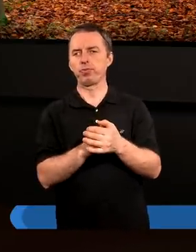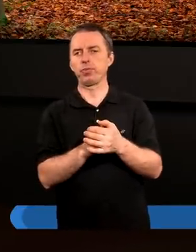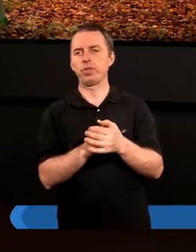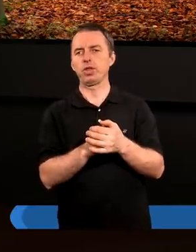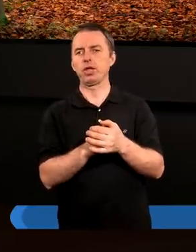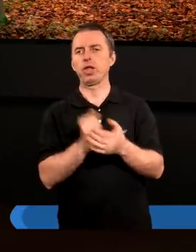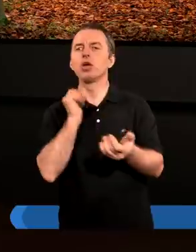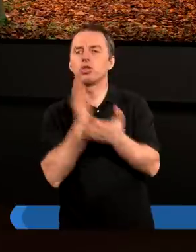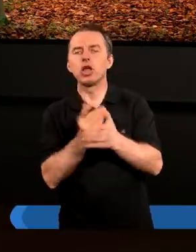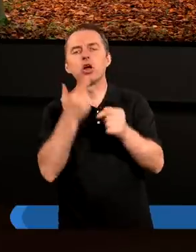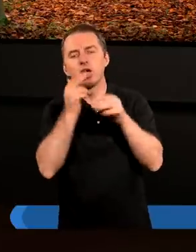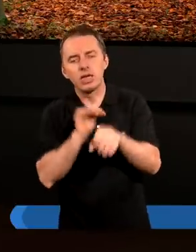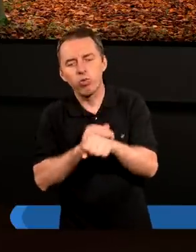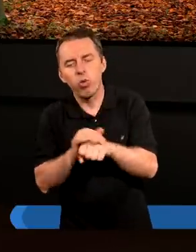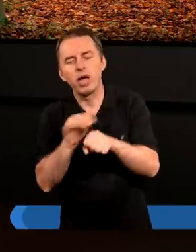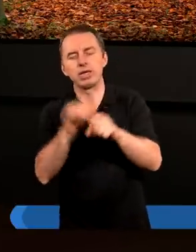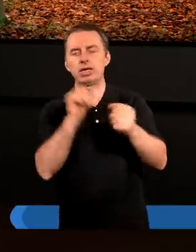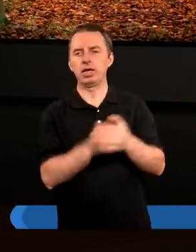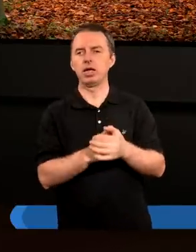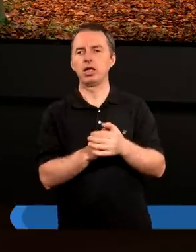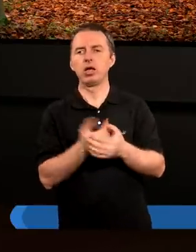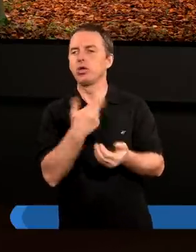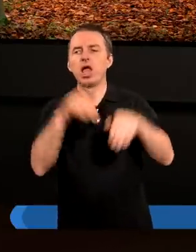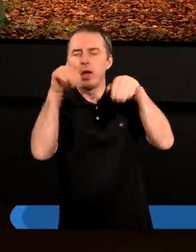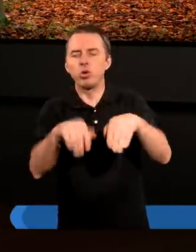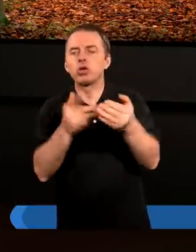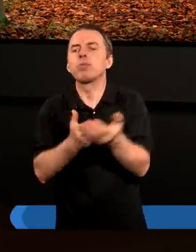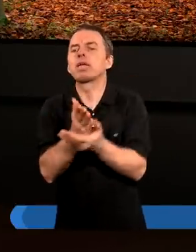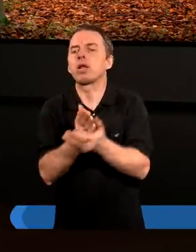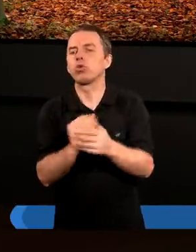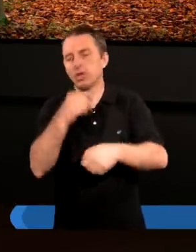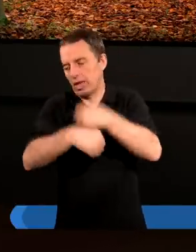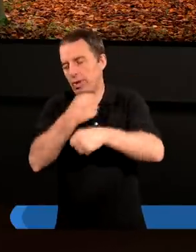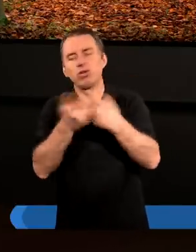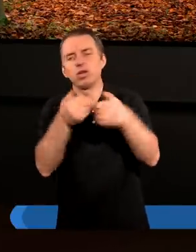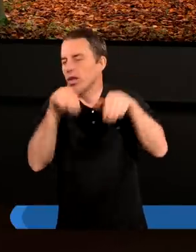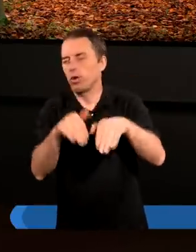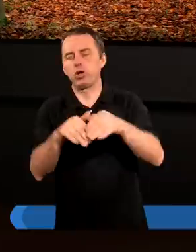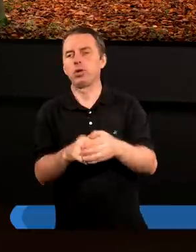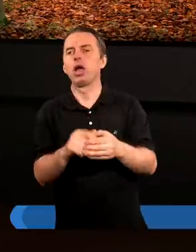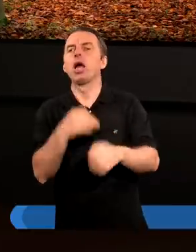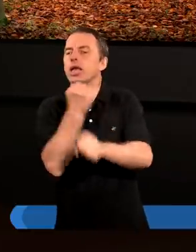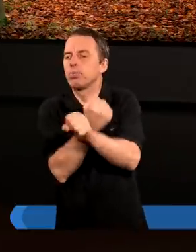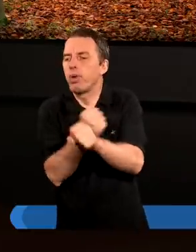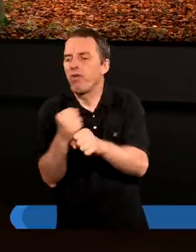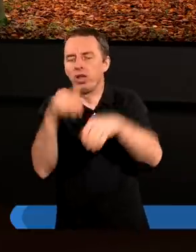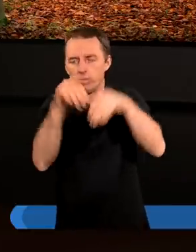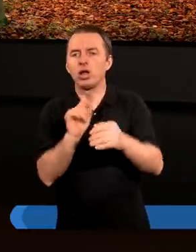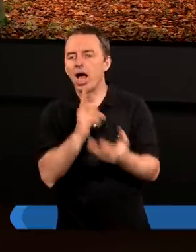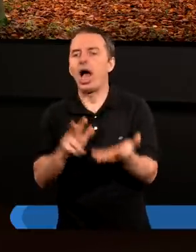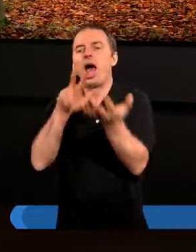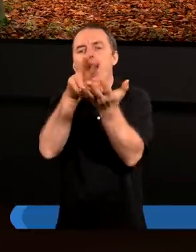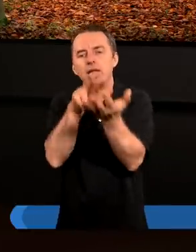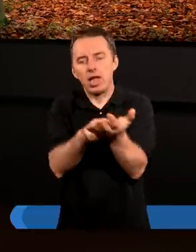i tylko z łaski. Nie możemy zasłużyć. Zbawienie możemy jedynie